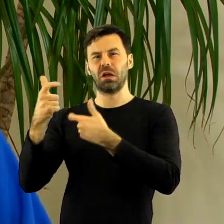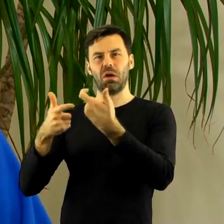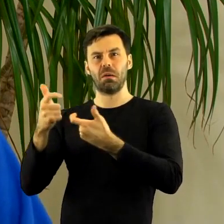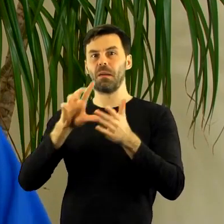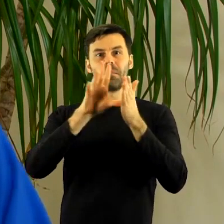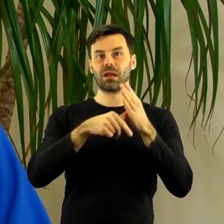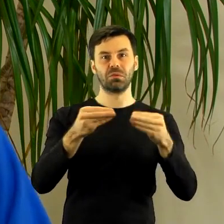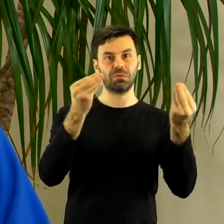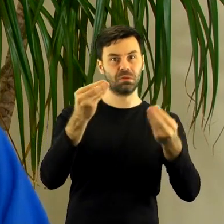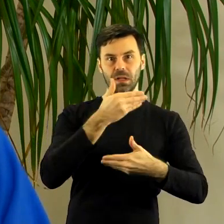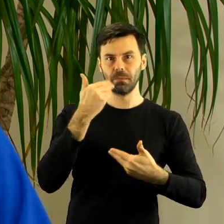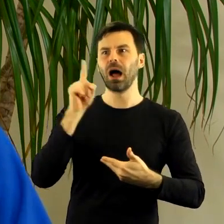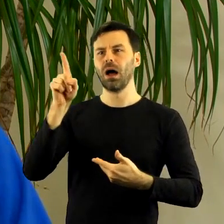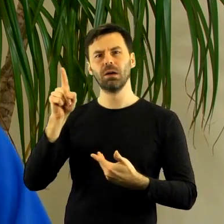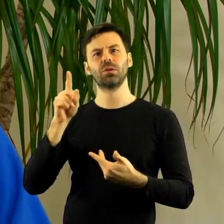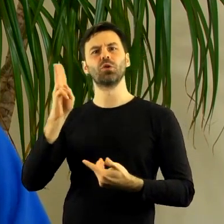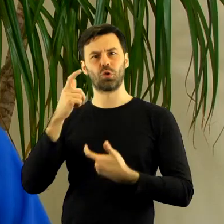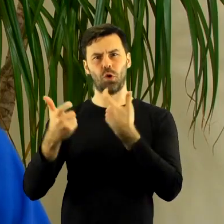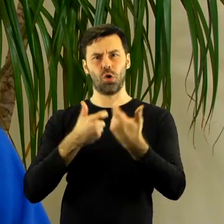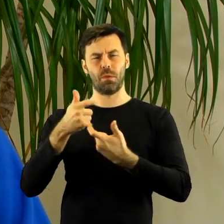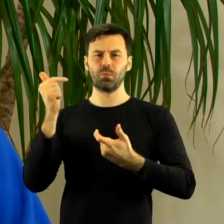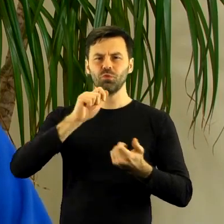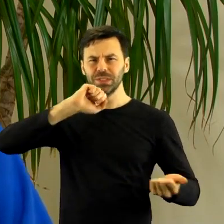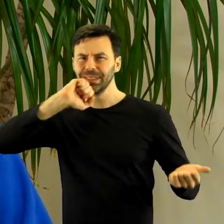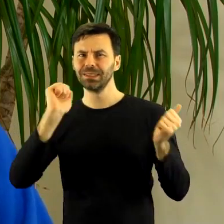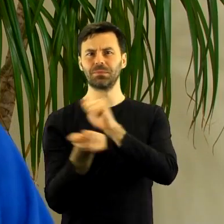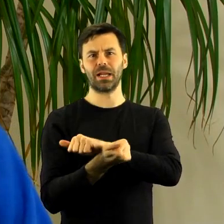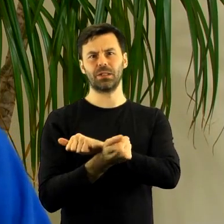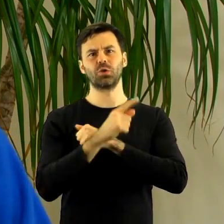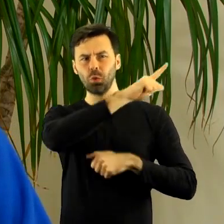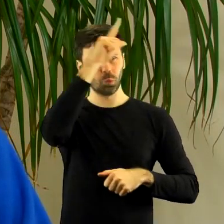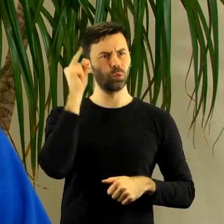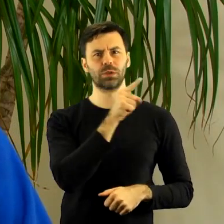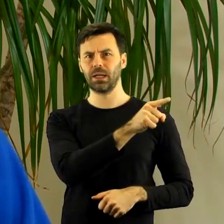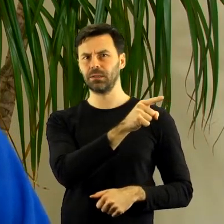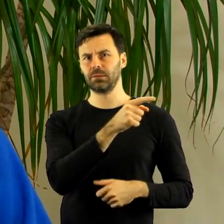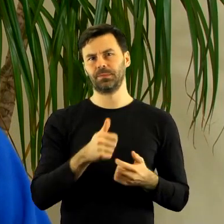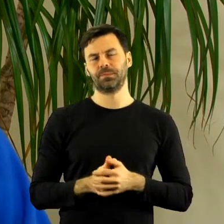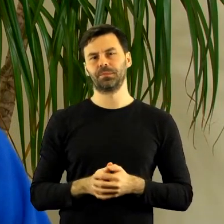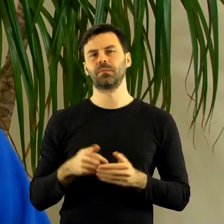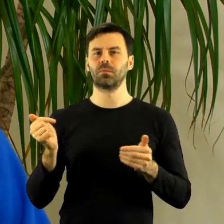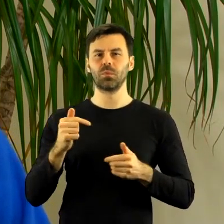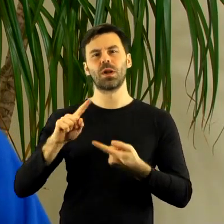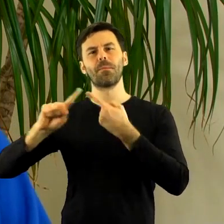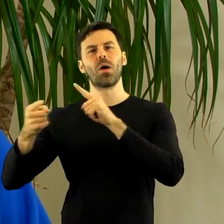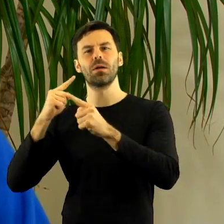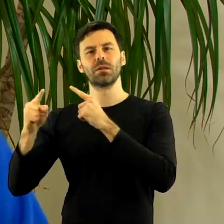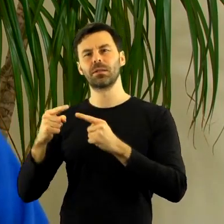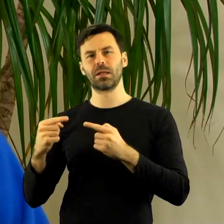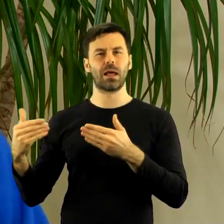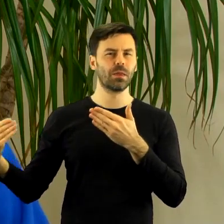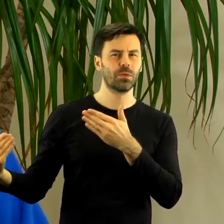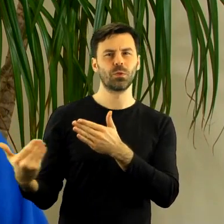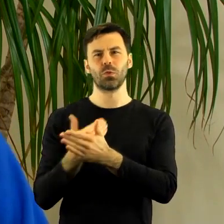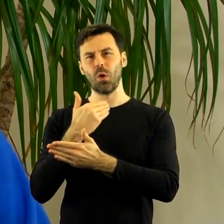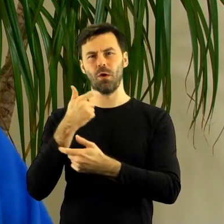miała takie marzenie, żeby pokazać, że to, do czego jesteśmy przyzwyczajeni w Polsce, czyli to, że politycy robią politykę, a nie